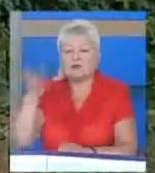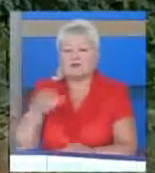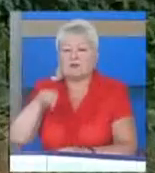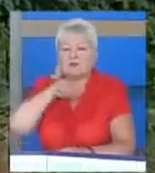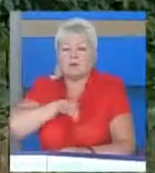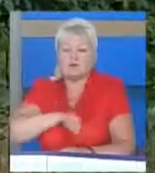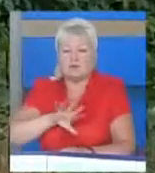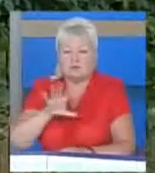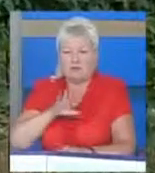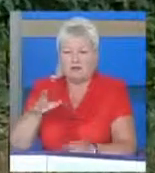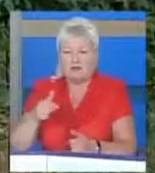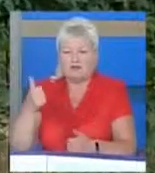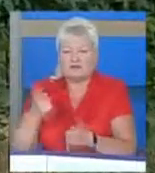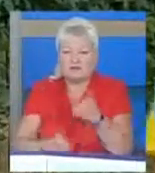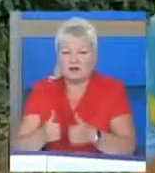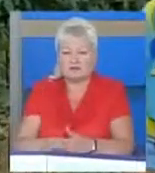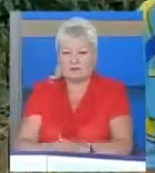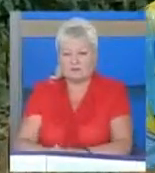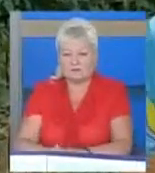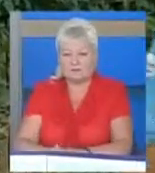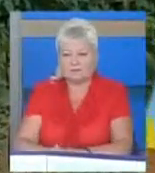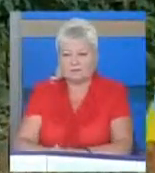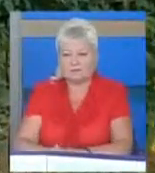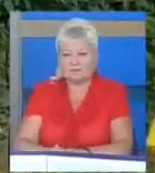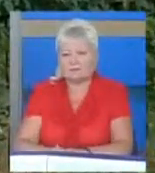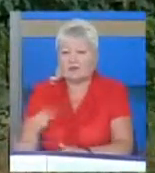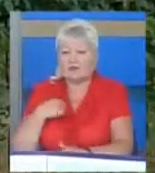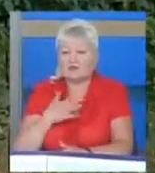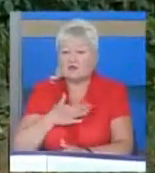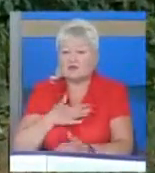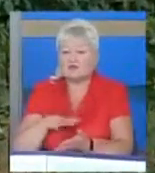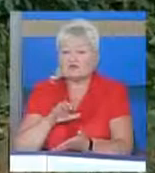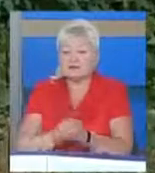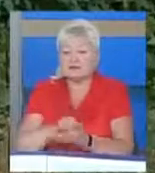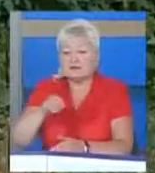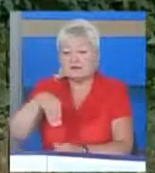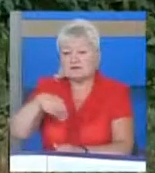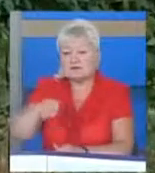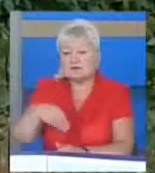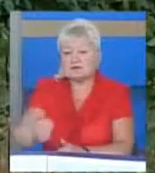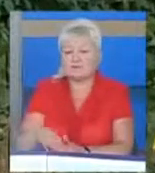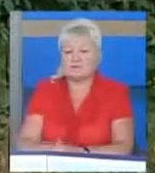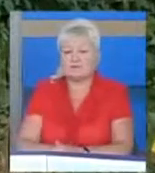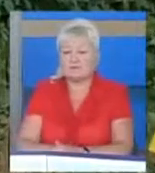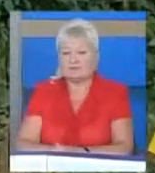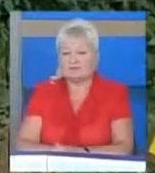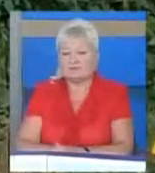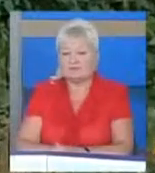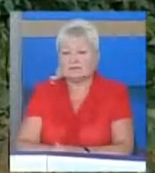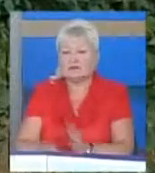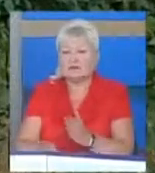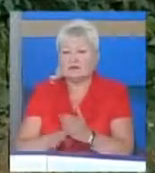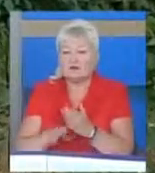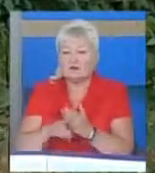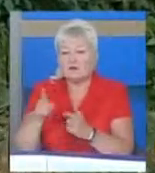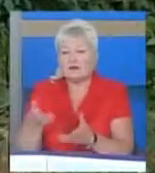на змаганнях. Я люблю займатися настільним тенісом. Допомагає